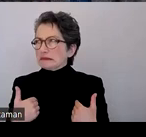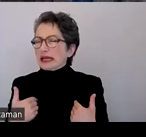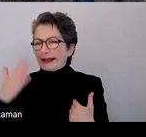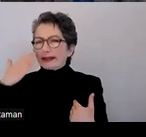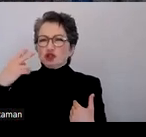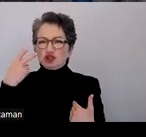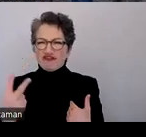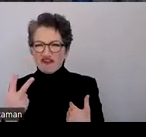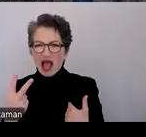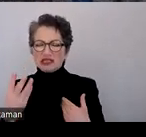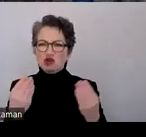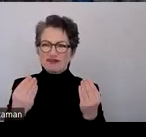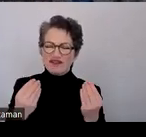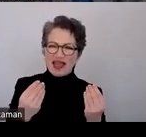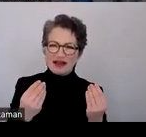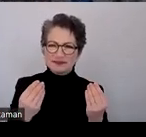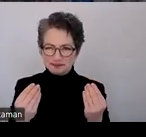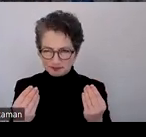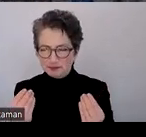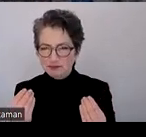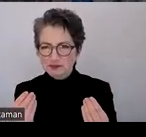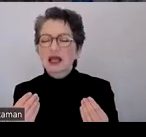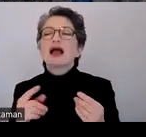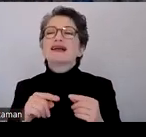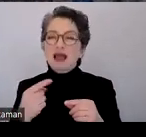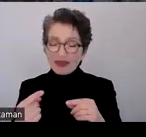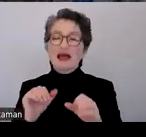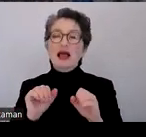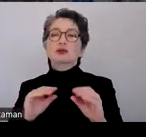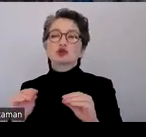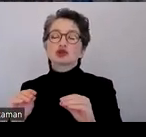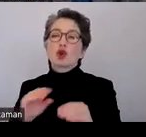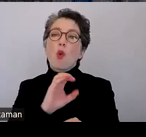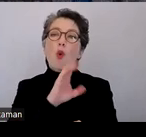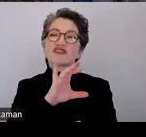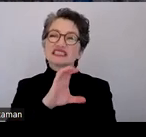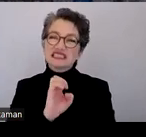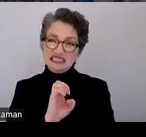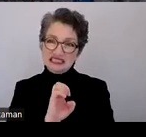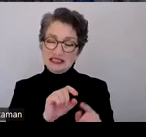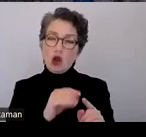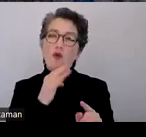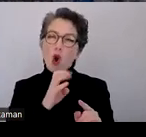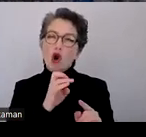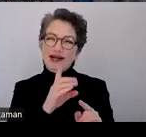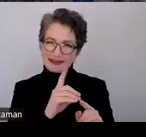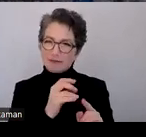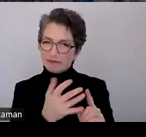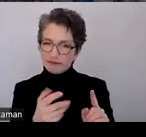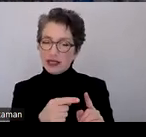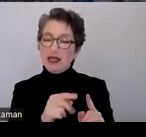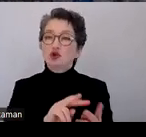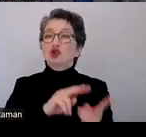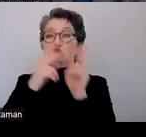Software, die man benutzen kann, um aus Office heraus, aus Word heraus PDF UA